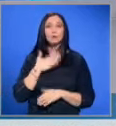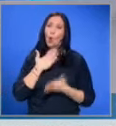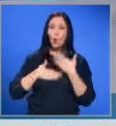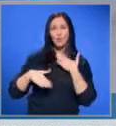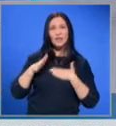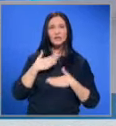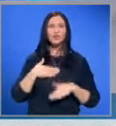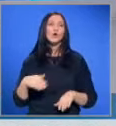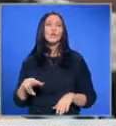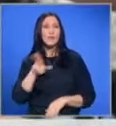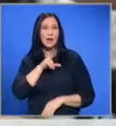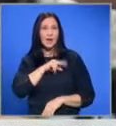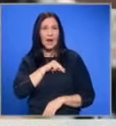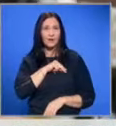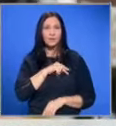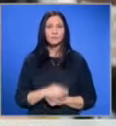отешителна награда.